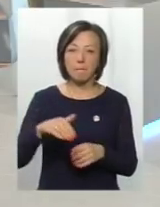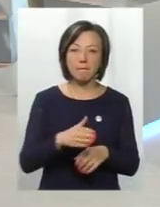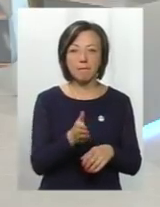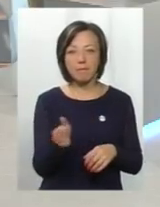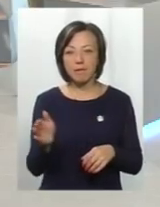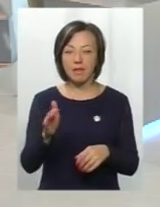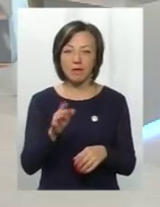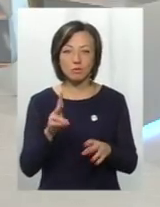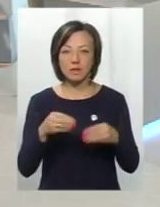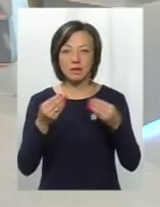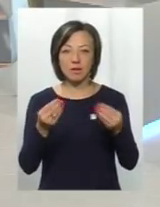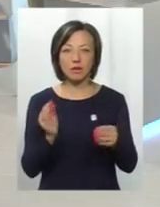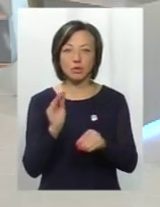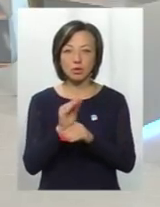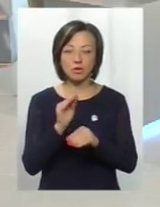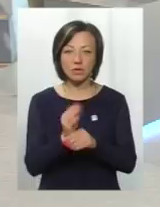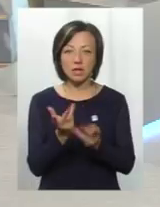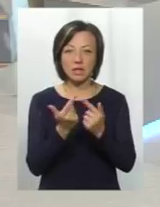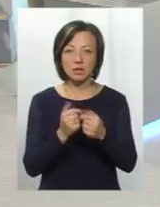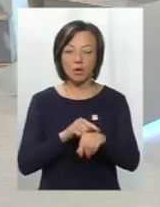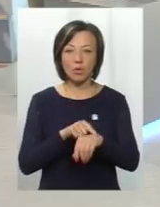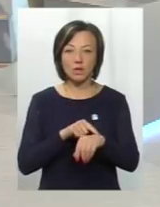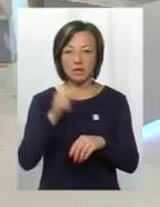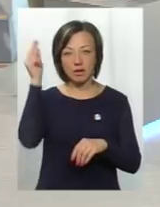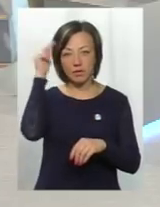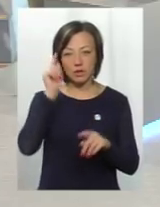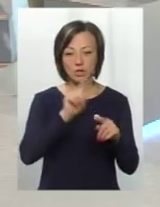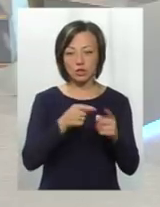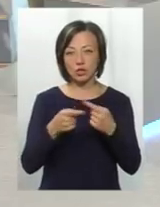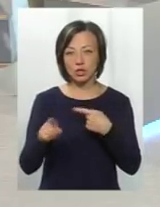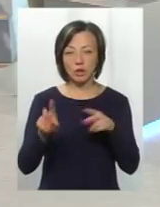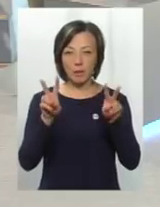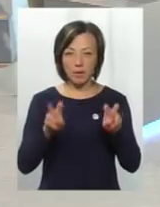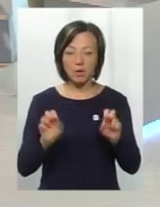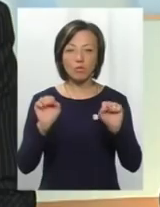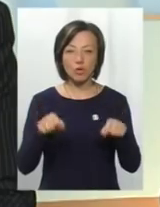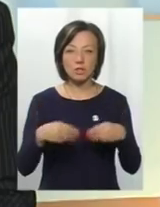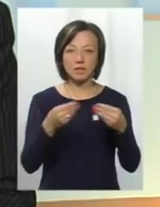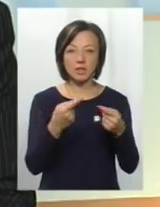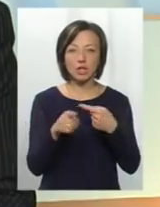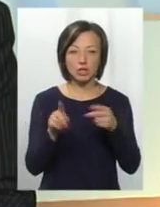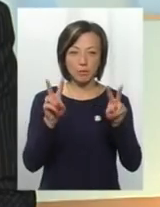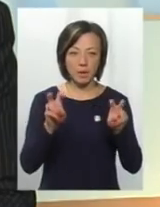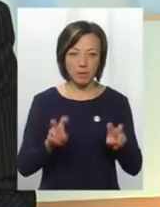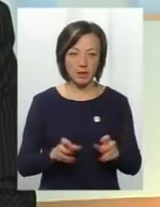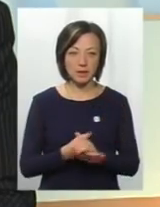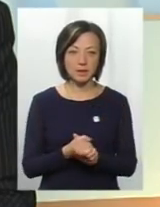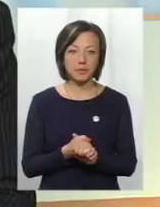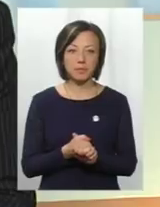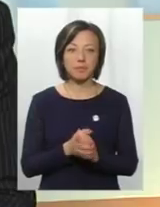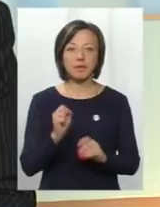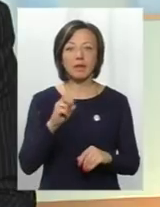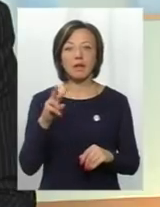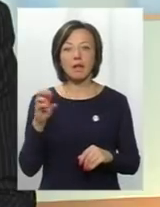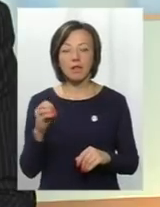надавати додаткову кількість годин на вивчення тих чи інших предметів. Тому можна давати і на інші предмети. Але